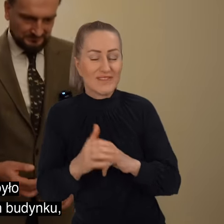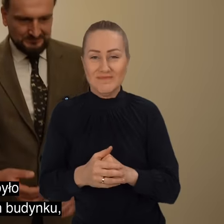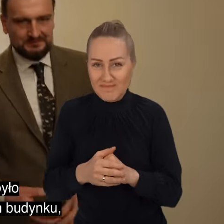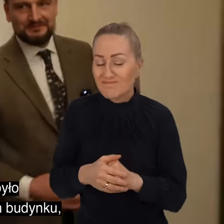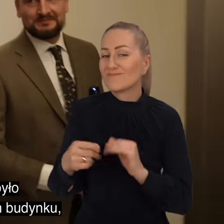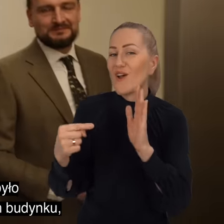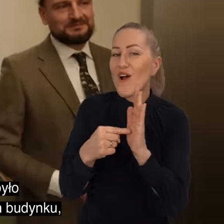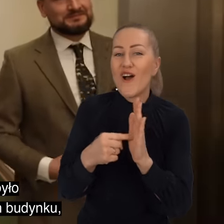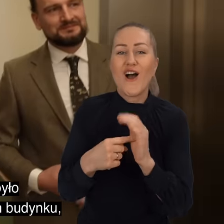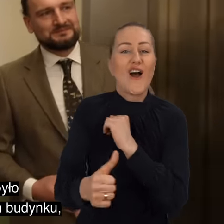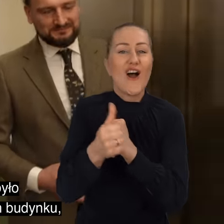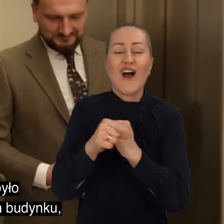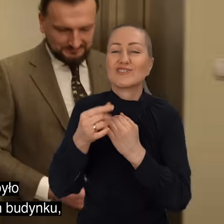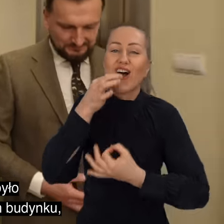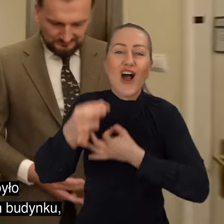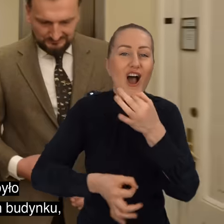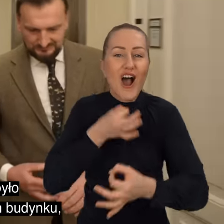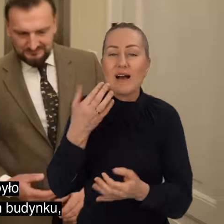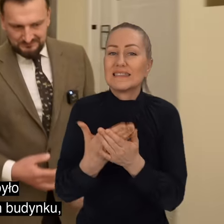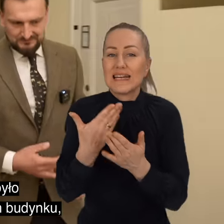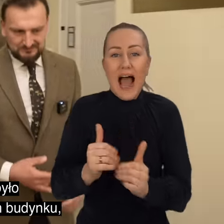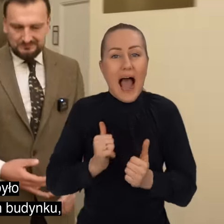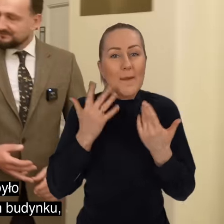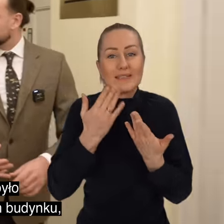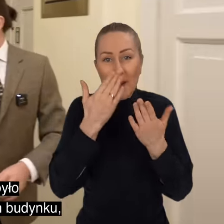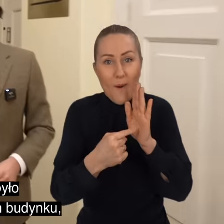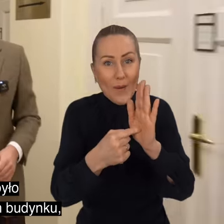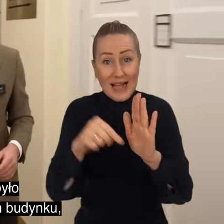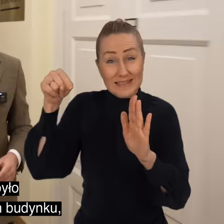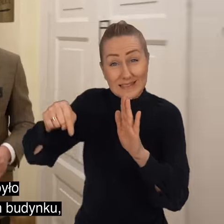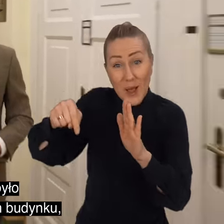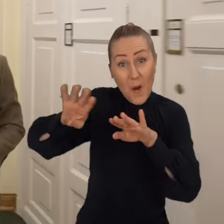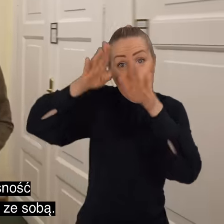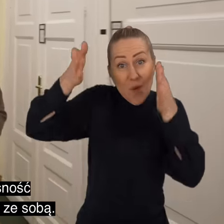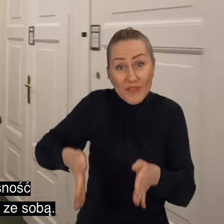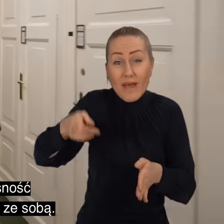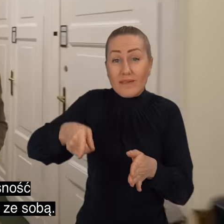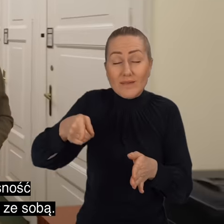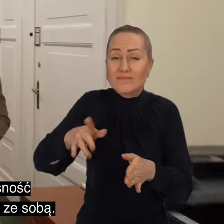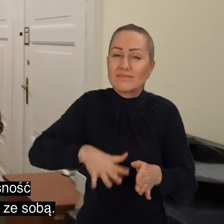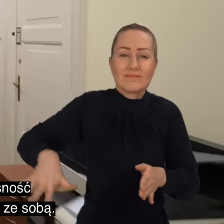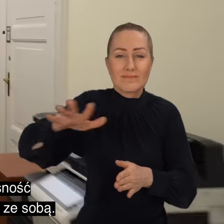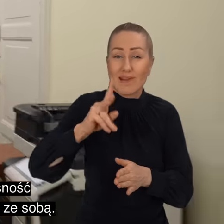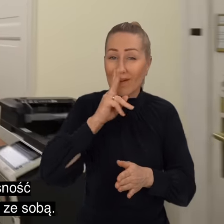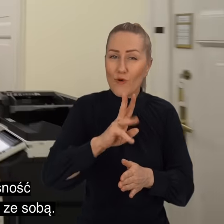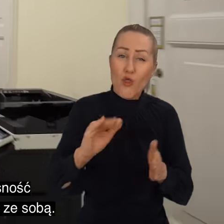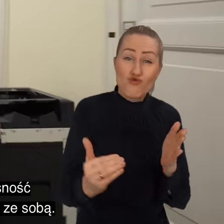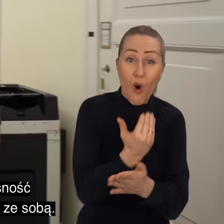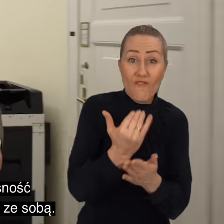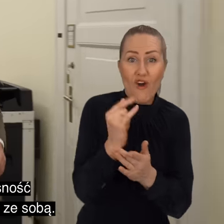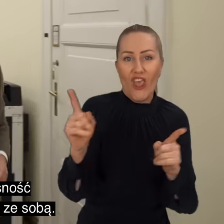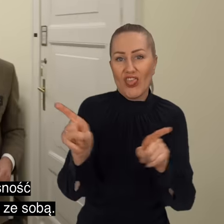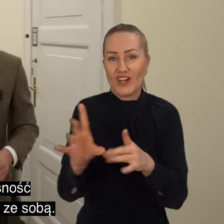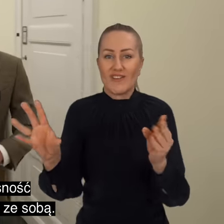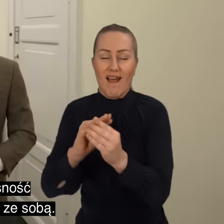to. Dzień dobry, Panie Pośle. Było pokazanie Wam, jak bardzo w tym budynku, w tym kompleksie nowoczesność i